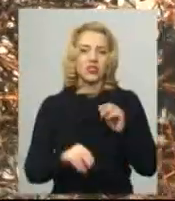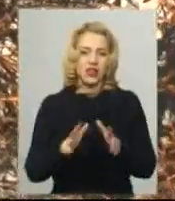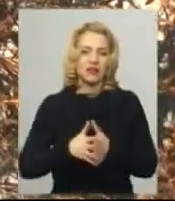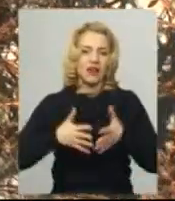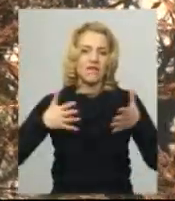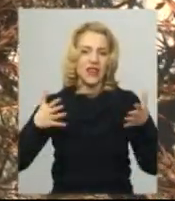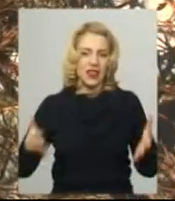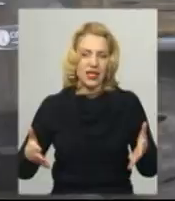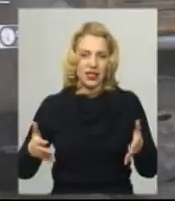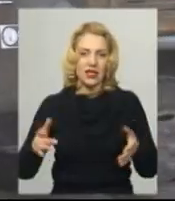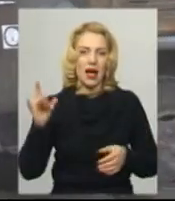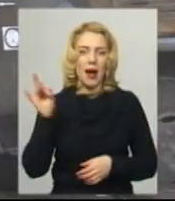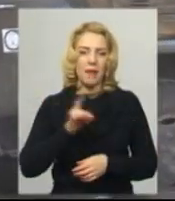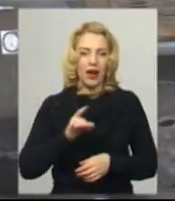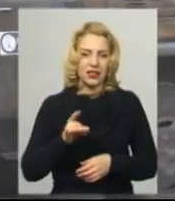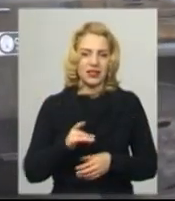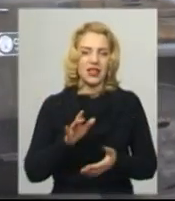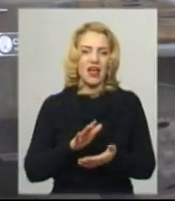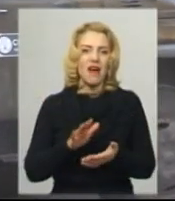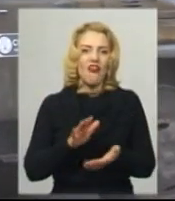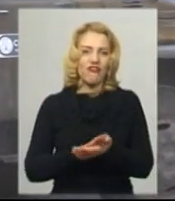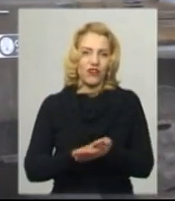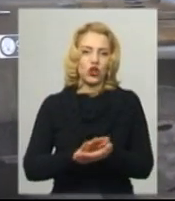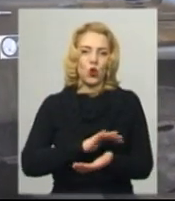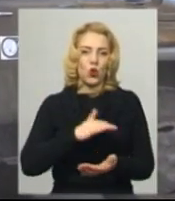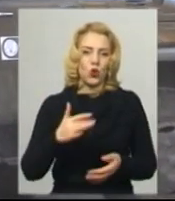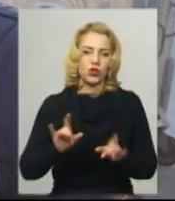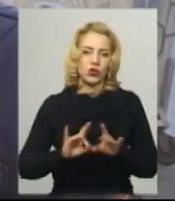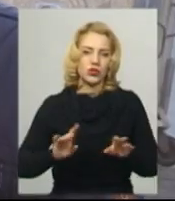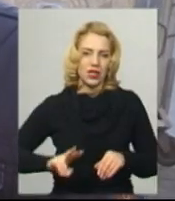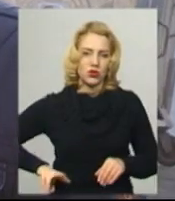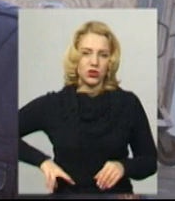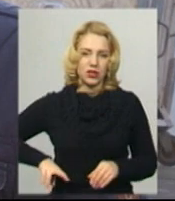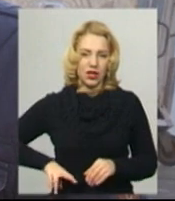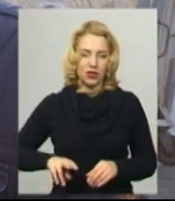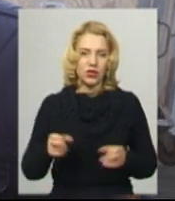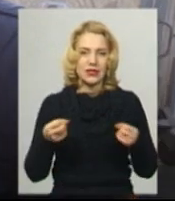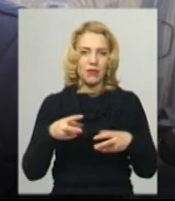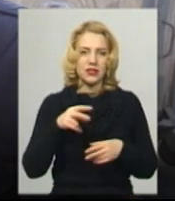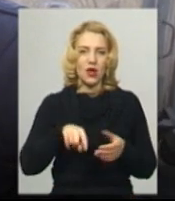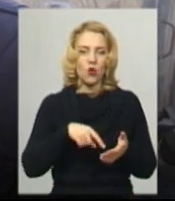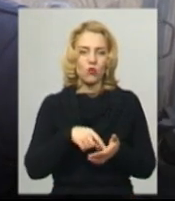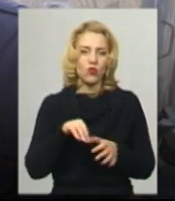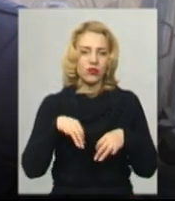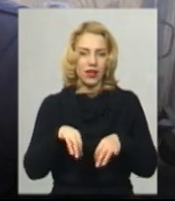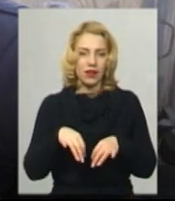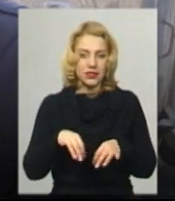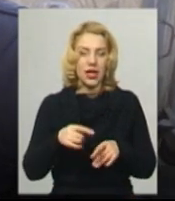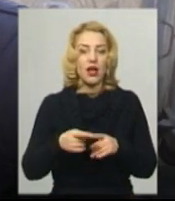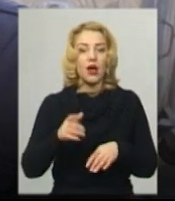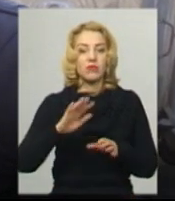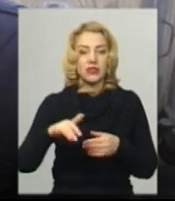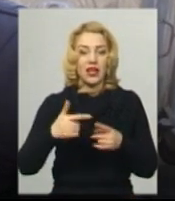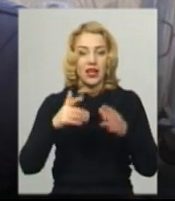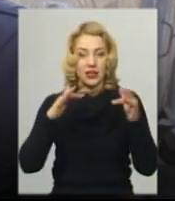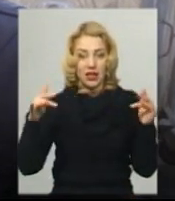відходів, розповідає директор комунального підприємства «Спецкомунтранс» Олександр Зімін. Після того, як ялинки в них побували